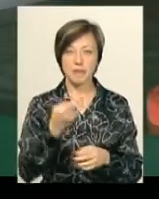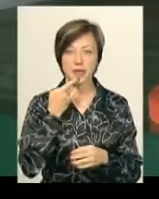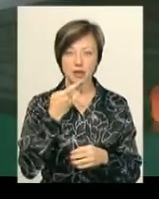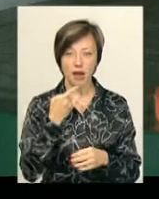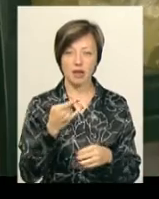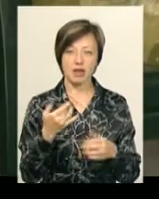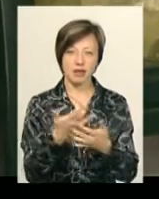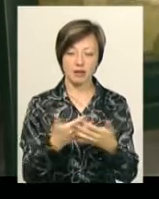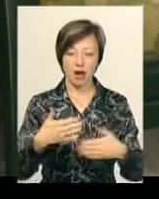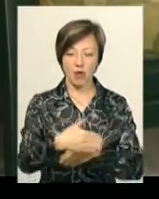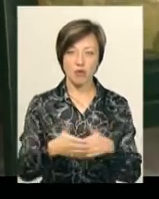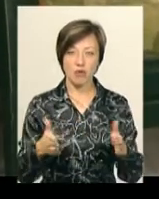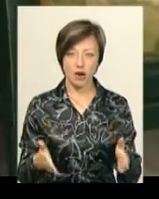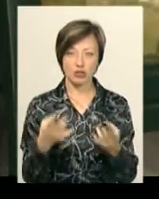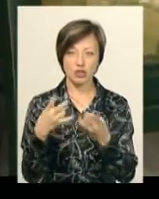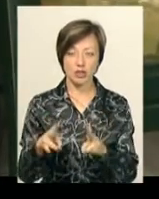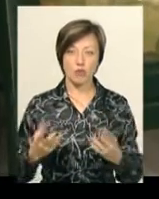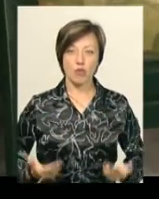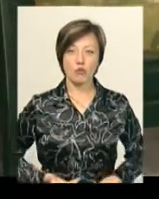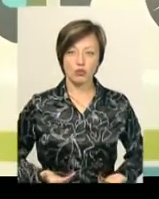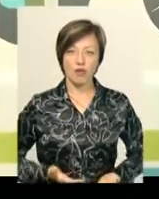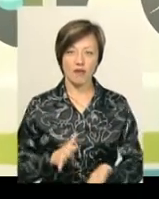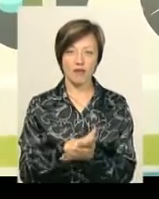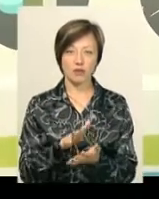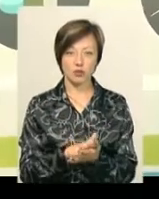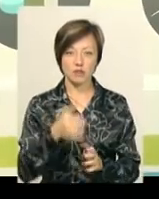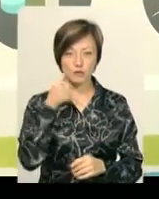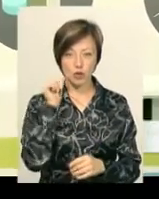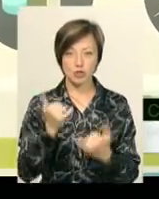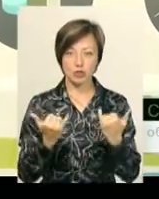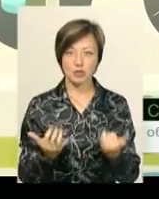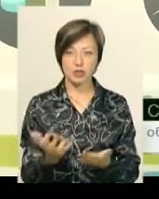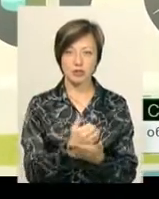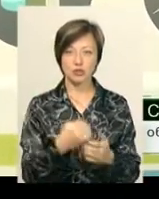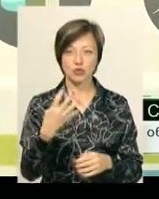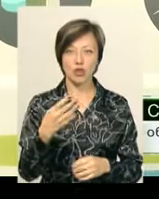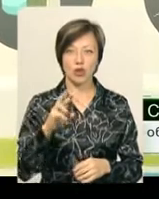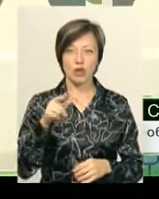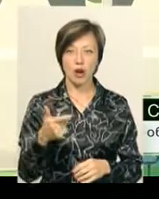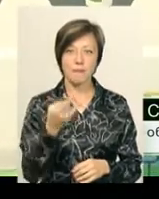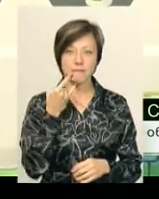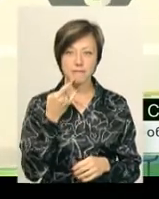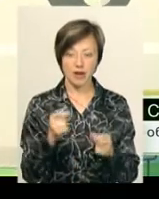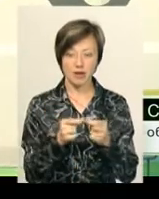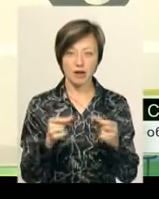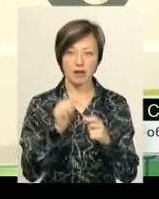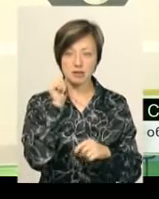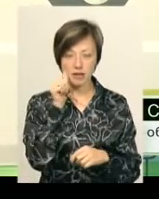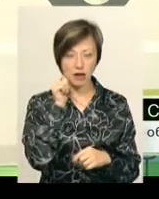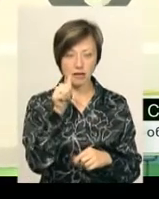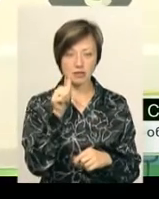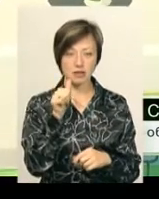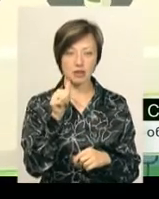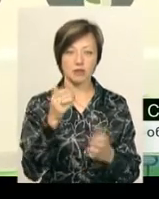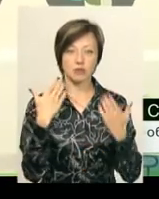акумулятори та інші шкідливі для довкілля побутої відходи. Вчора і за сьогодні ми зібрали 40 кілограмів батареї. Завтра